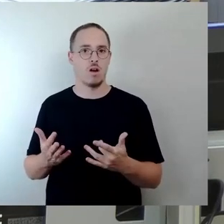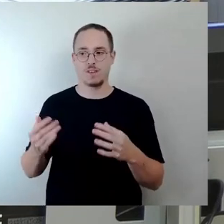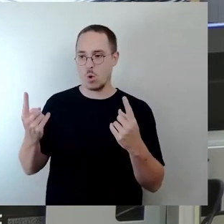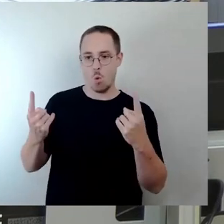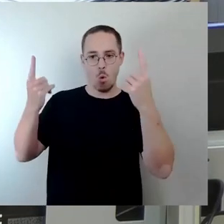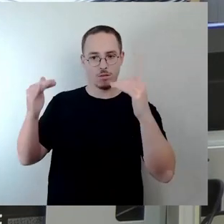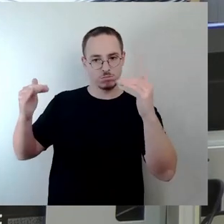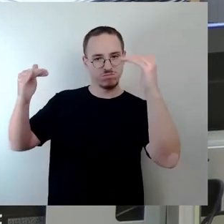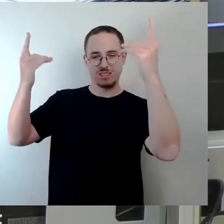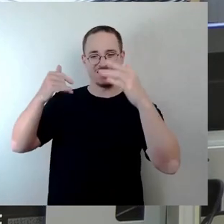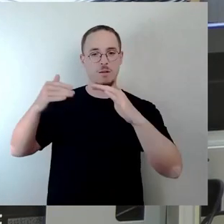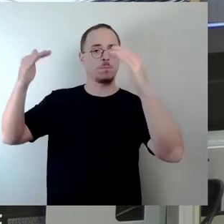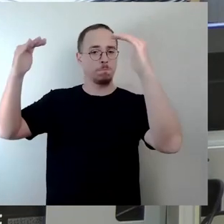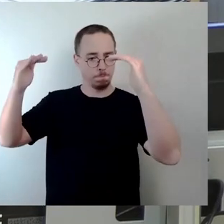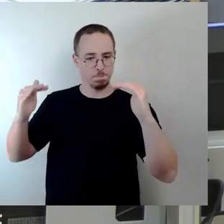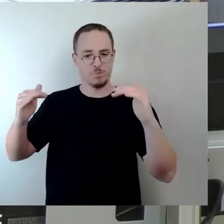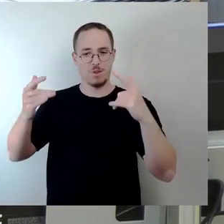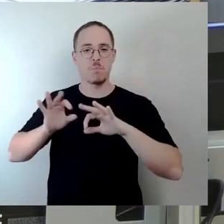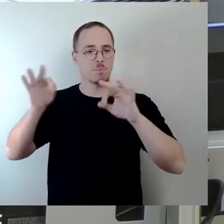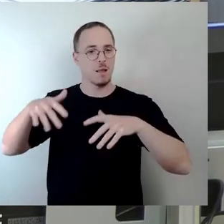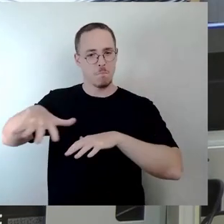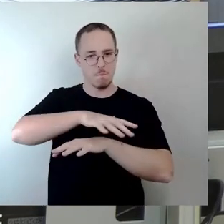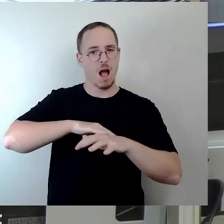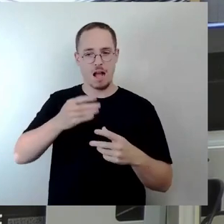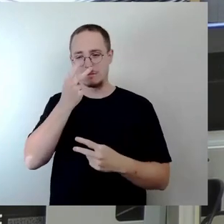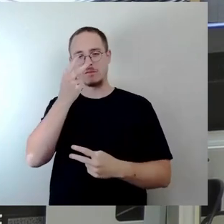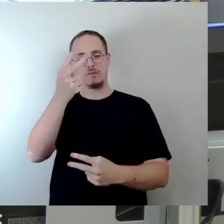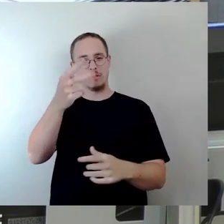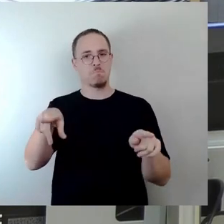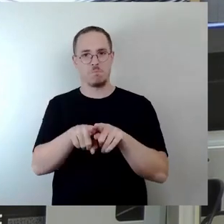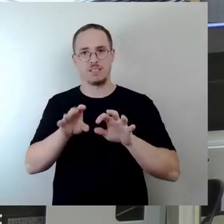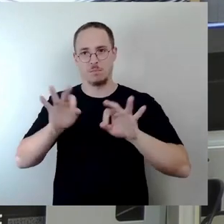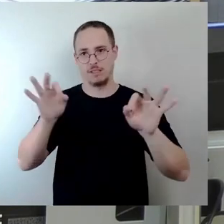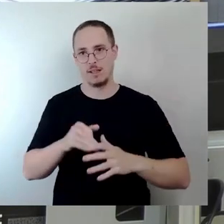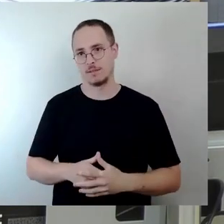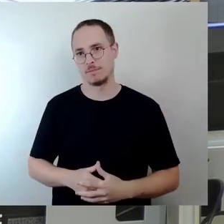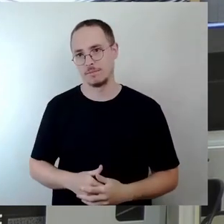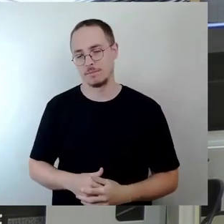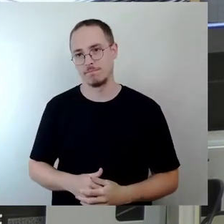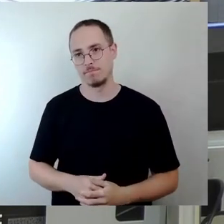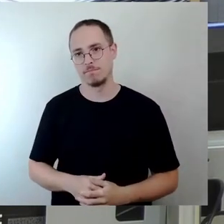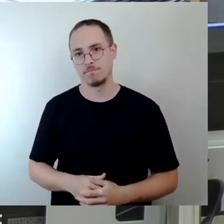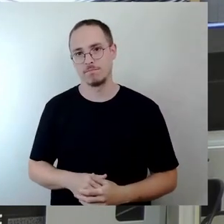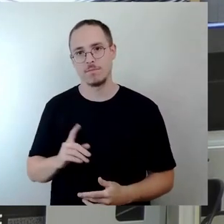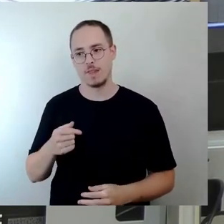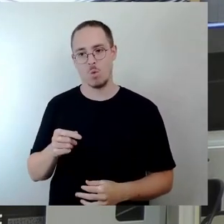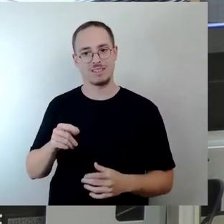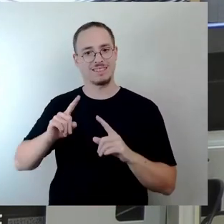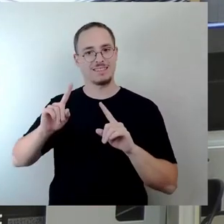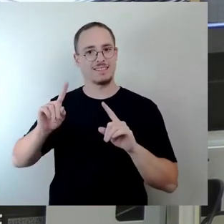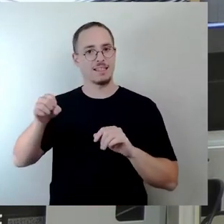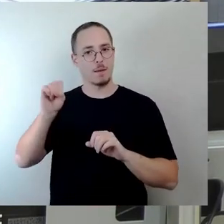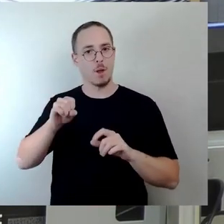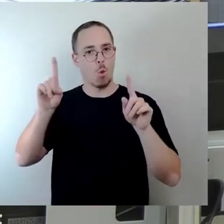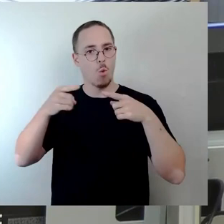in den Park reinpasst und was sich den bestehenden Gebäuden hinter der Semperoper anpasst. Und wenn